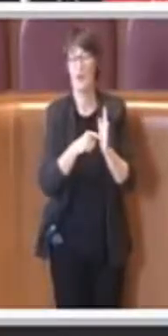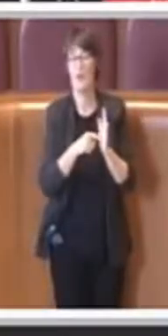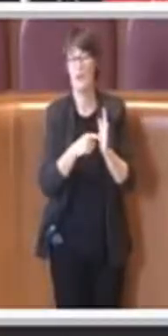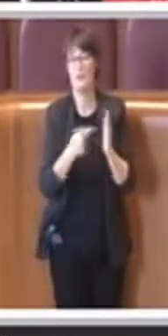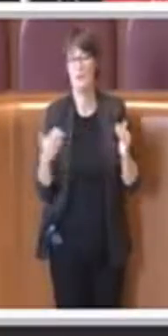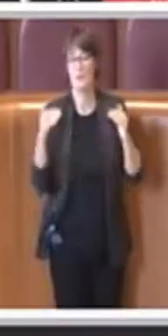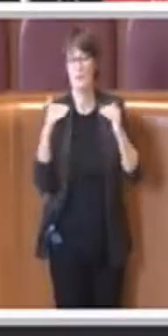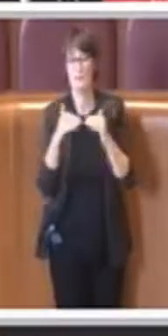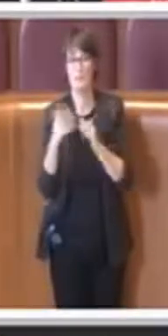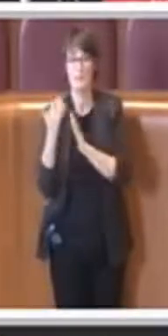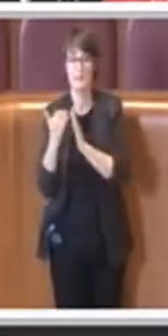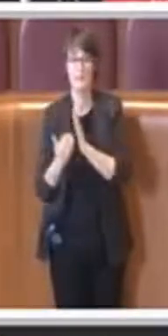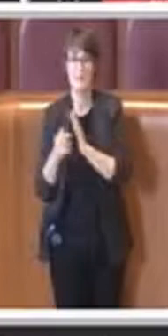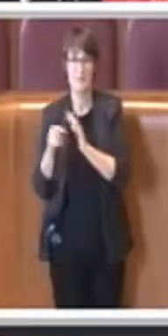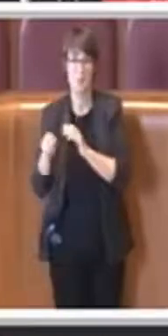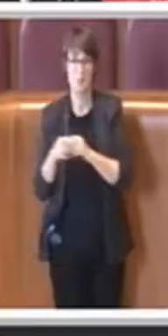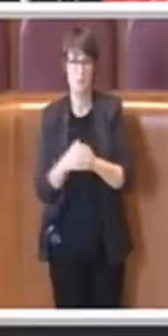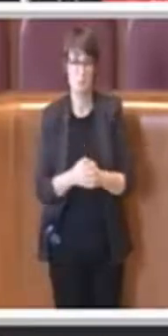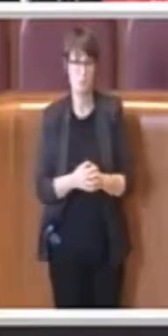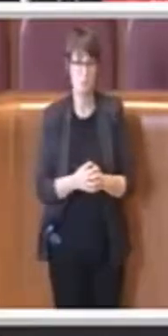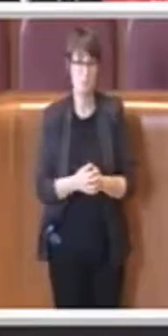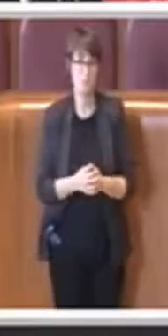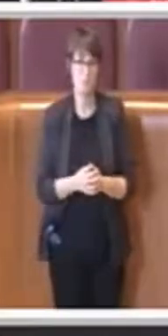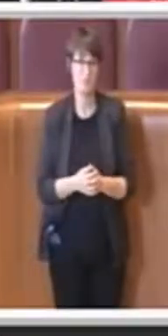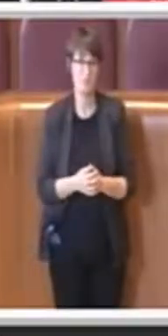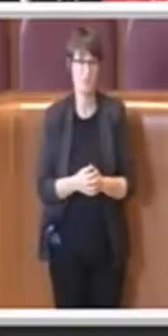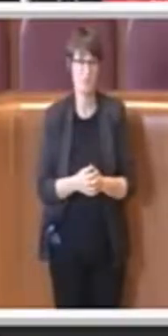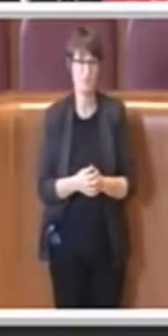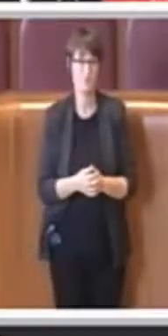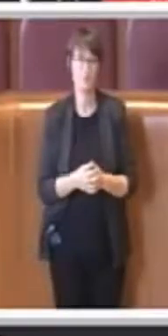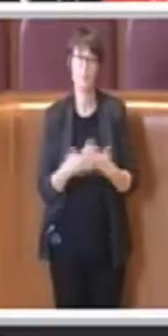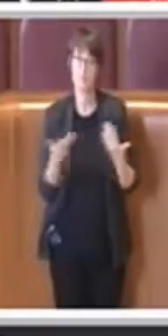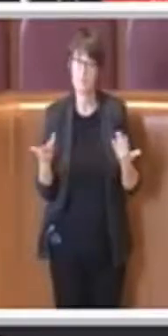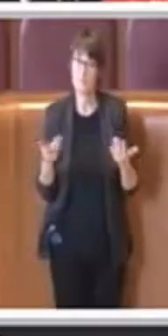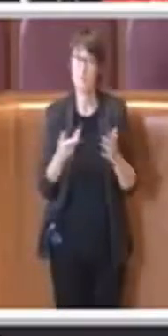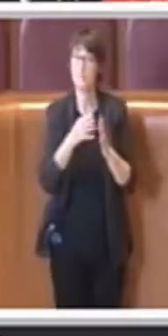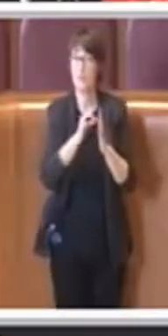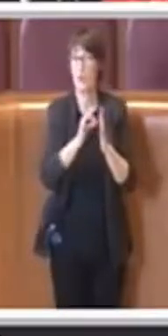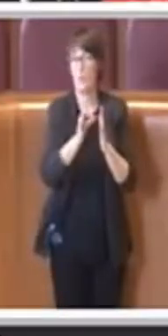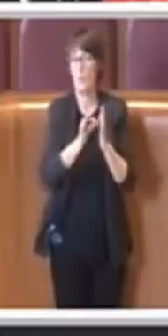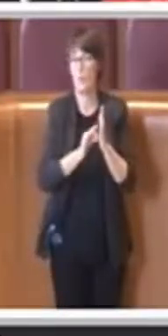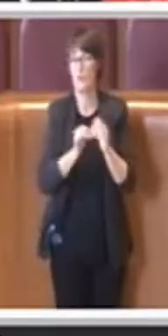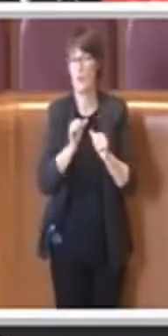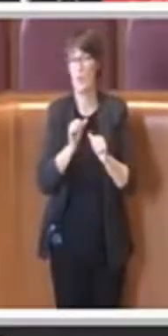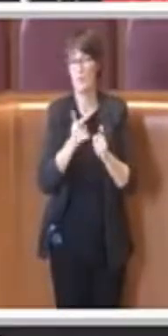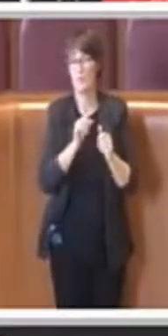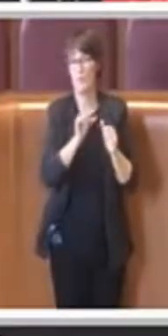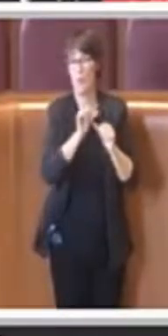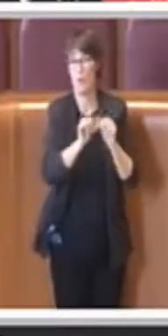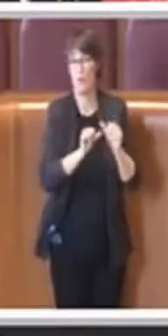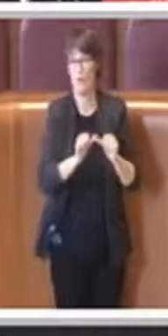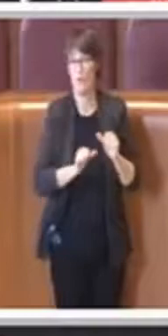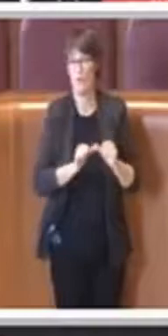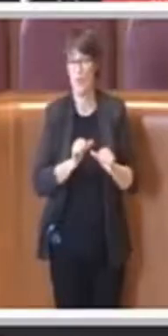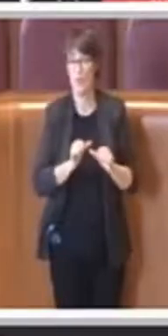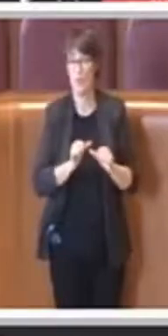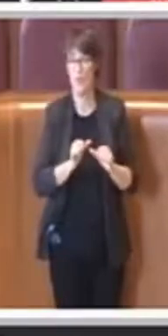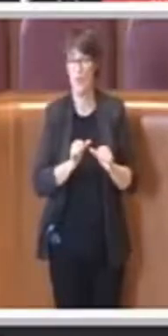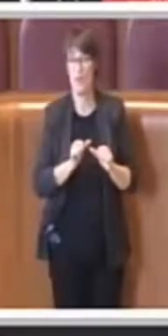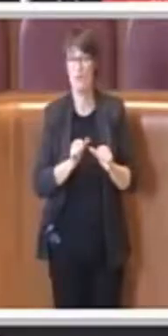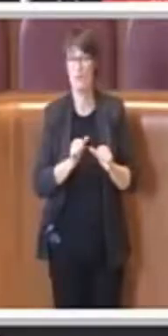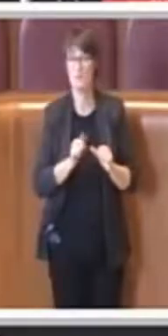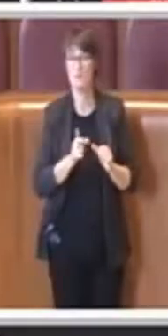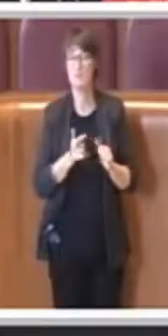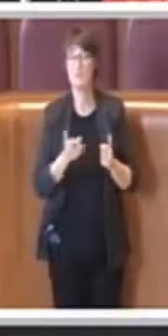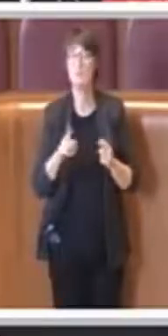questi punti, è stato poi inserito ovviamente anche un comma,